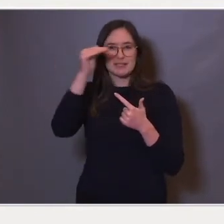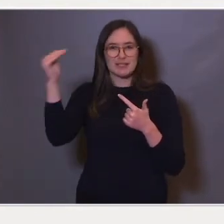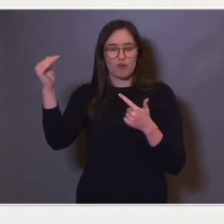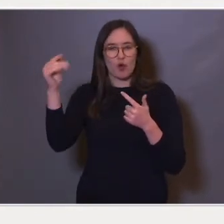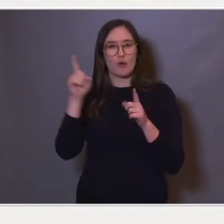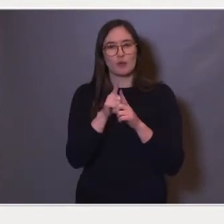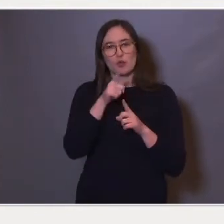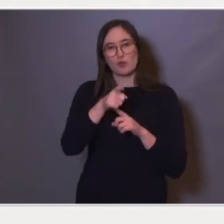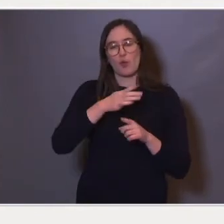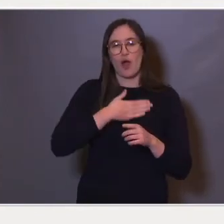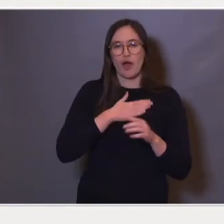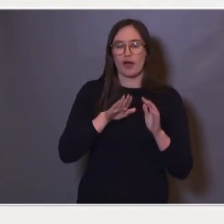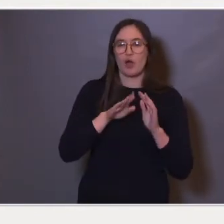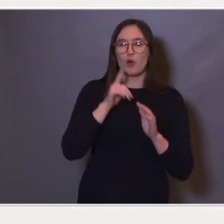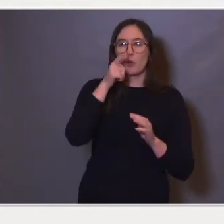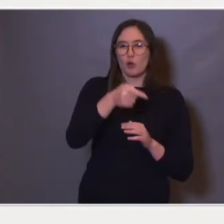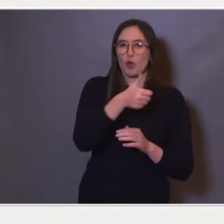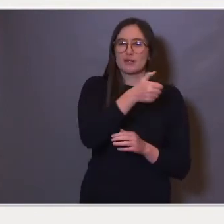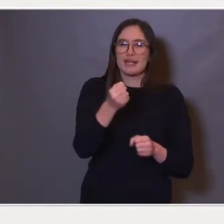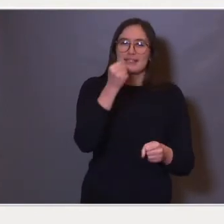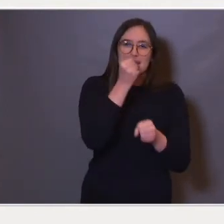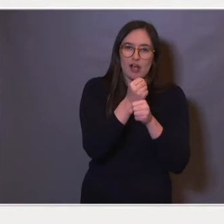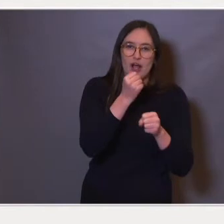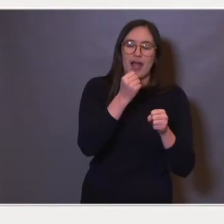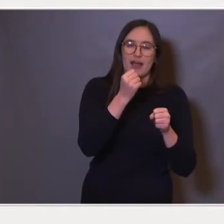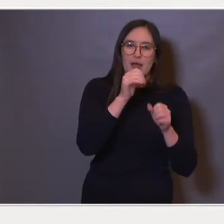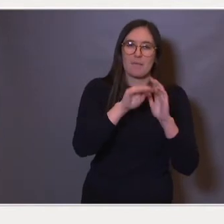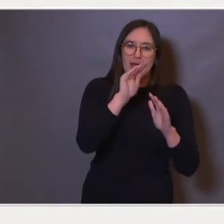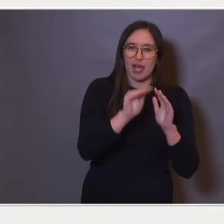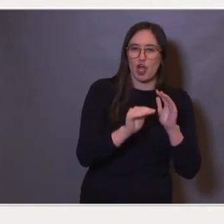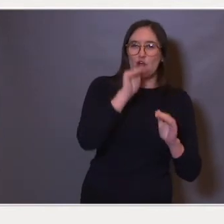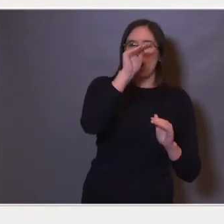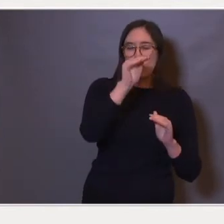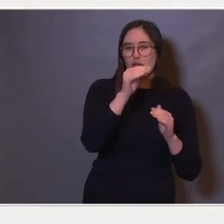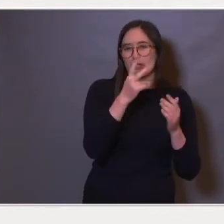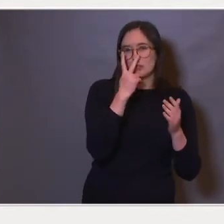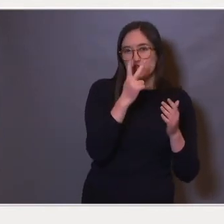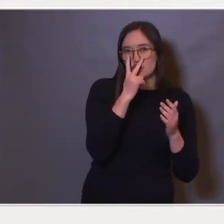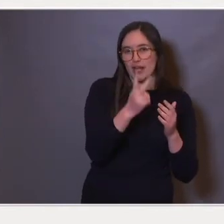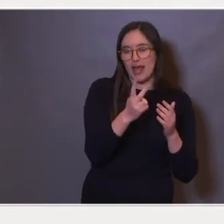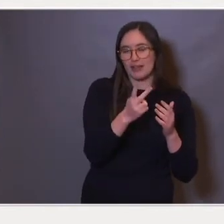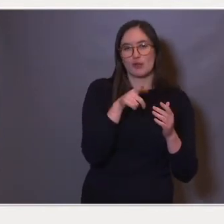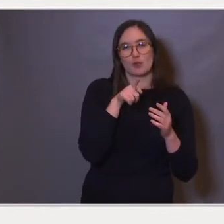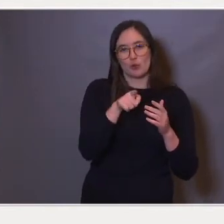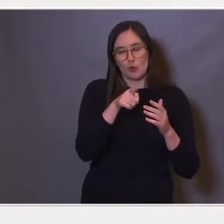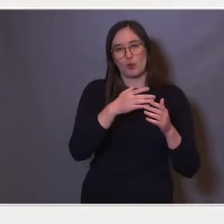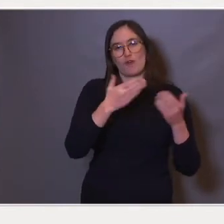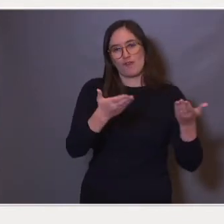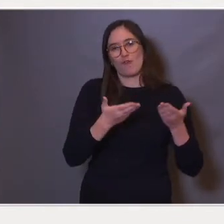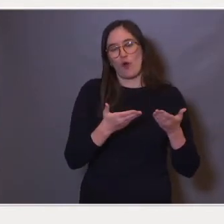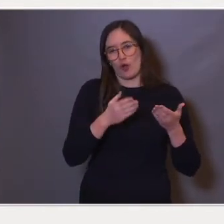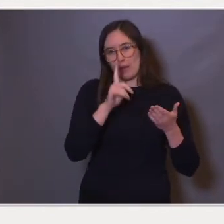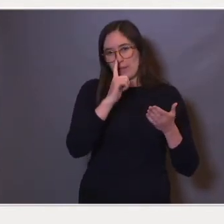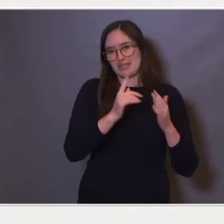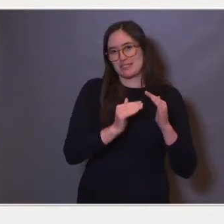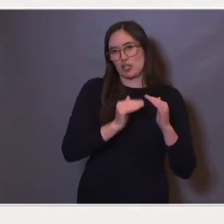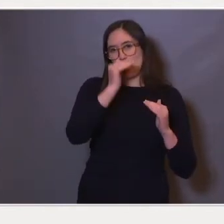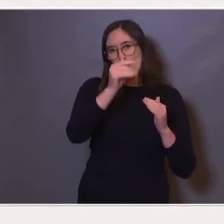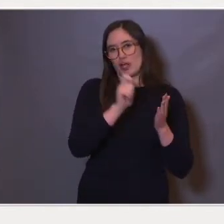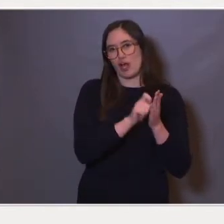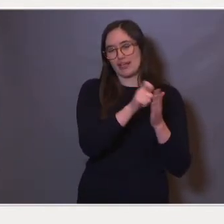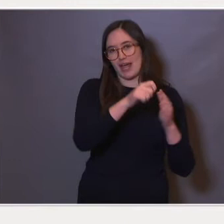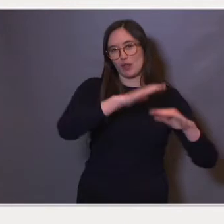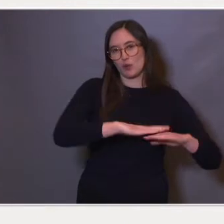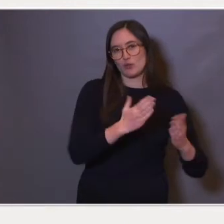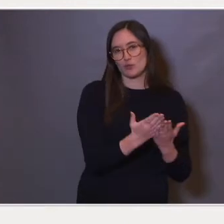ganger så høy sannsynlighet for å være i den gruppen som får de høyeste karakterene i grunnskolen, som en